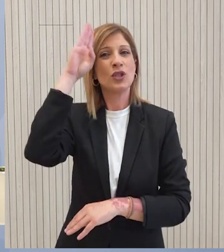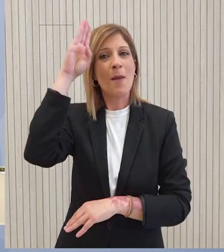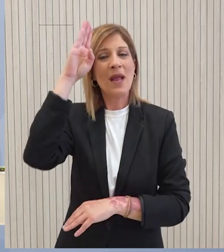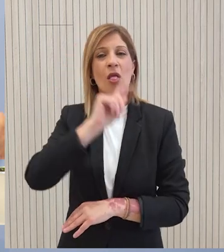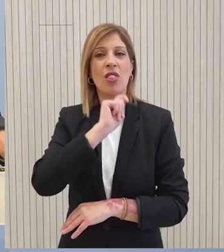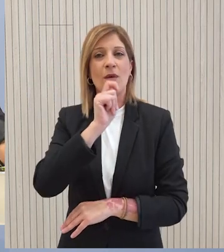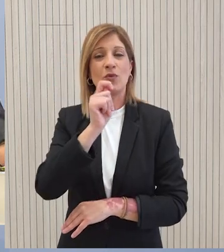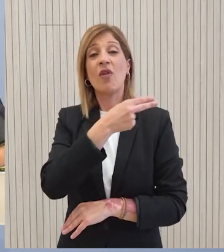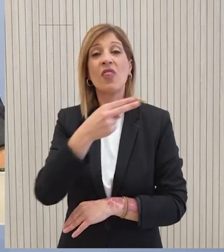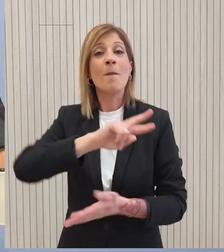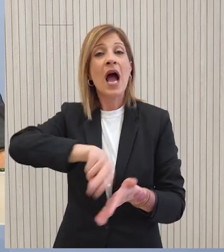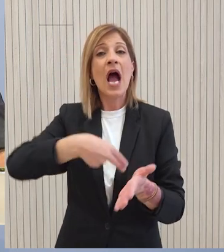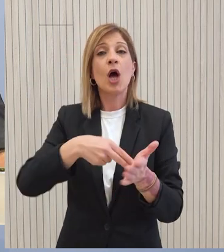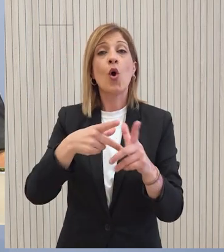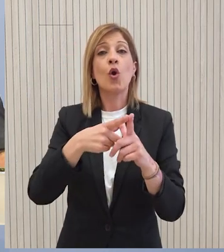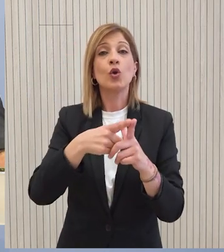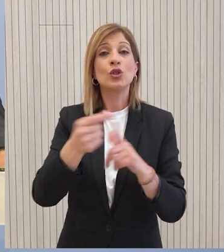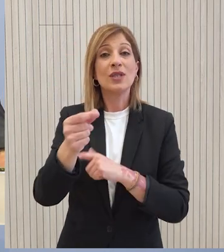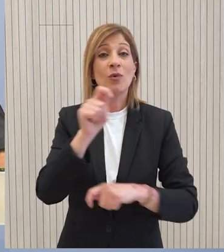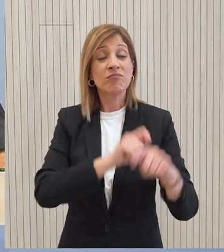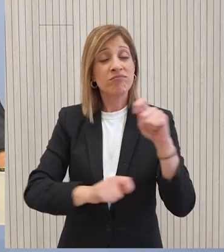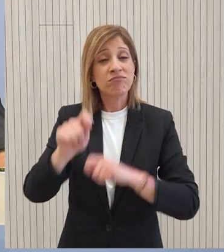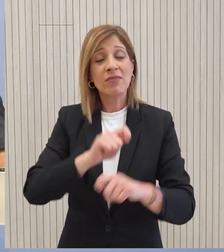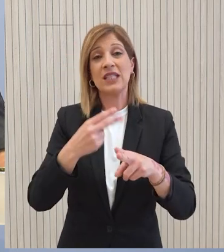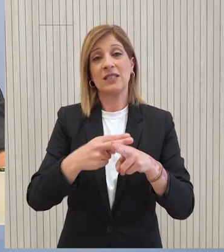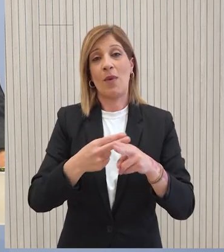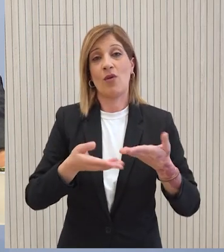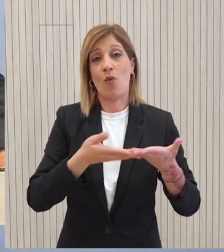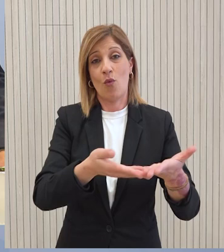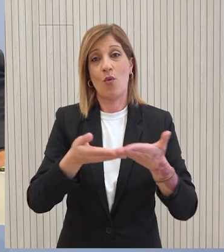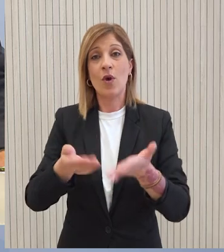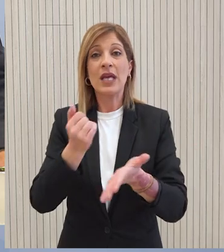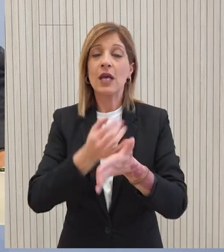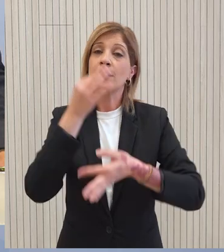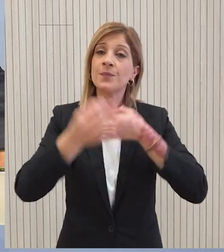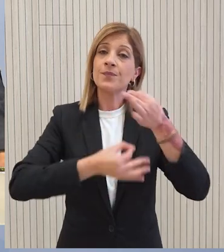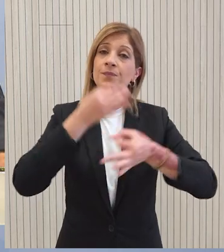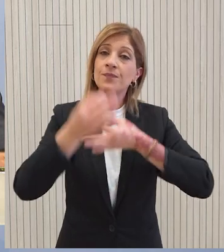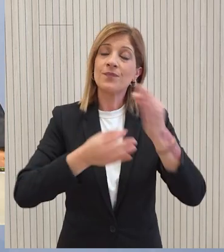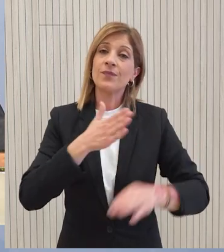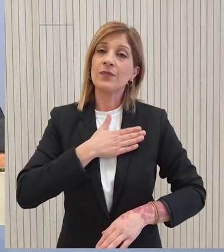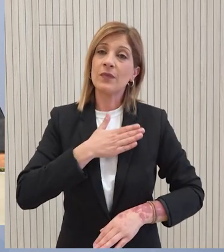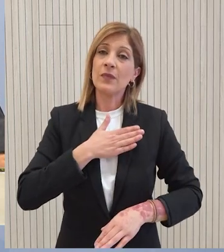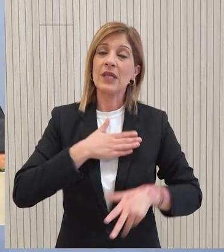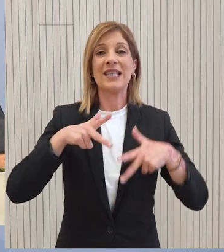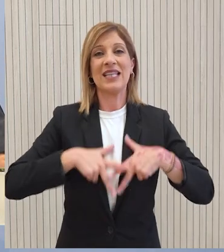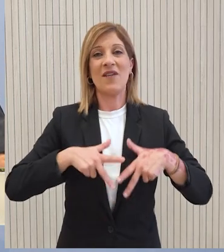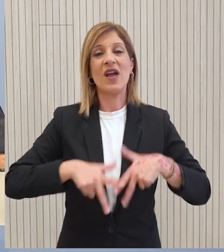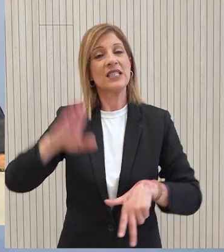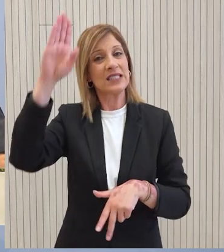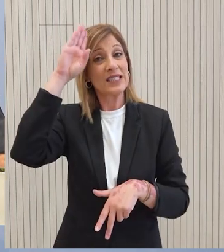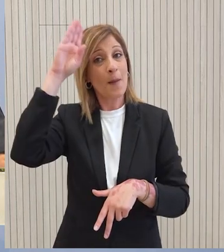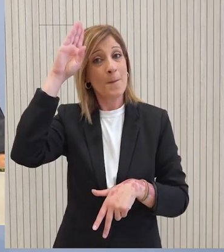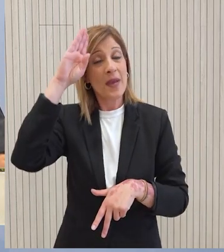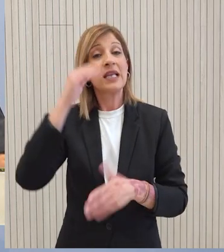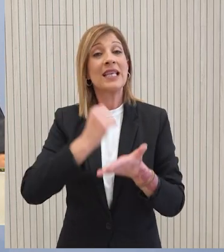με την επιχειρησιακή λειτουργία της προσωρινής προβλήτας στη ΓΑΖΑ, κατά την οποία εκφράζει τις ευχαριστίες της κυβέρνησης των ΗΠΑ